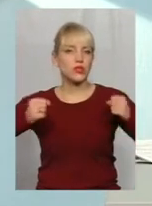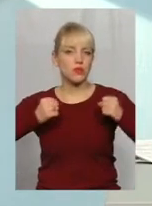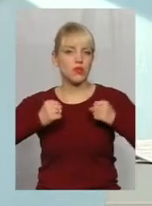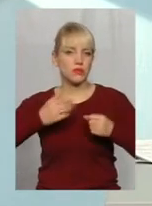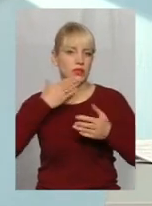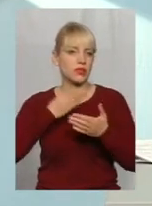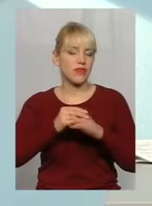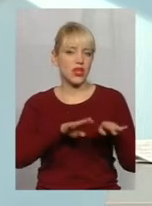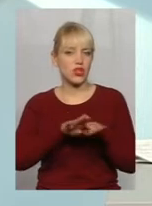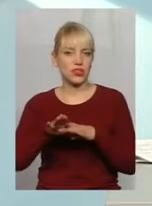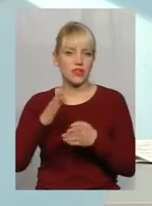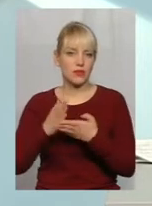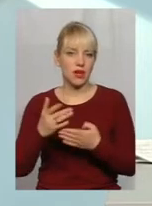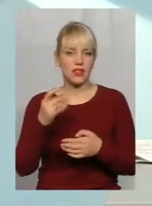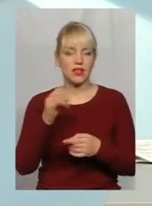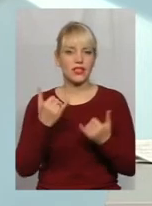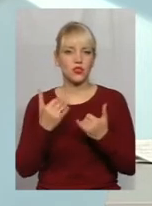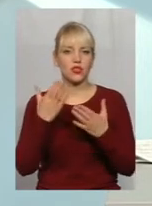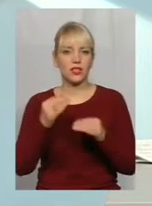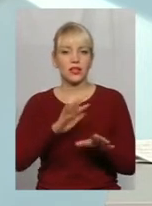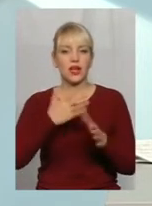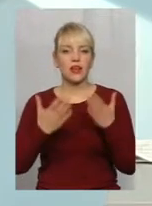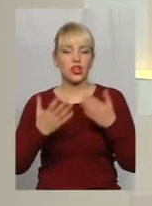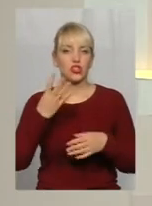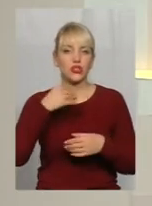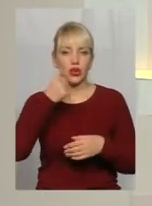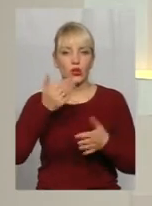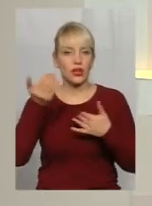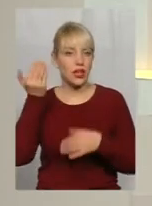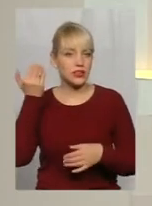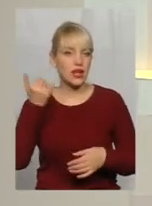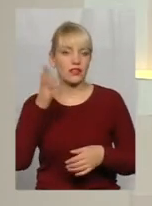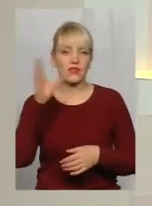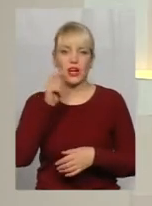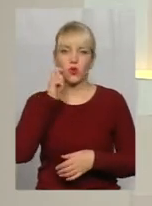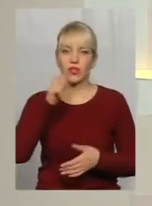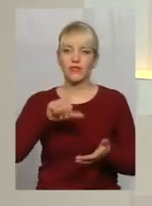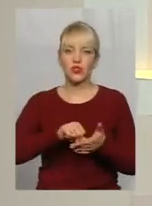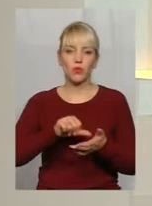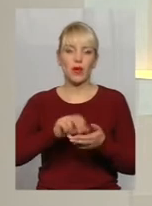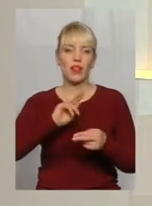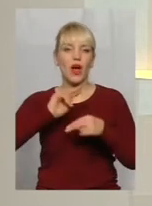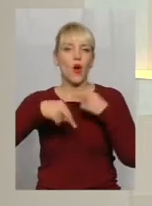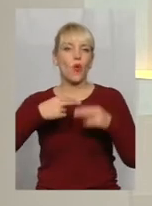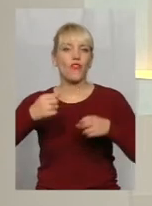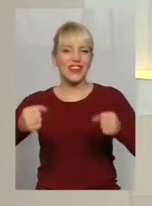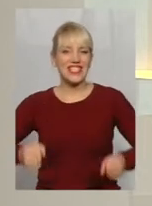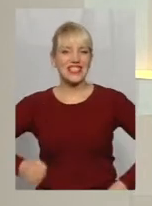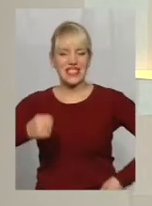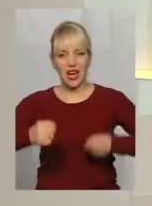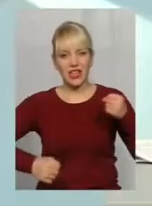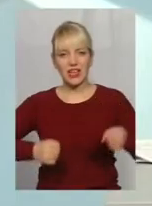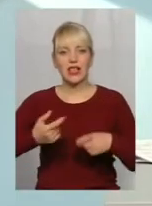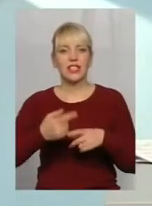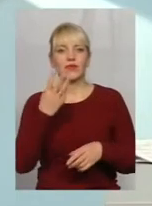свій рівень. На сьогоднішній день, якщо 4 роки назад вся Україна виступала в фристайлі, три чоловіка і три жінки, зараз